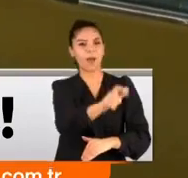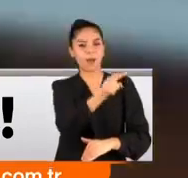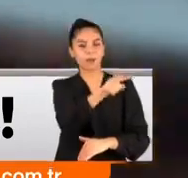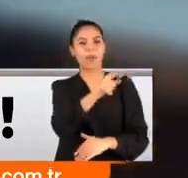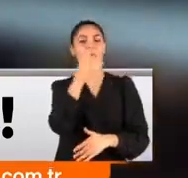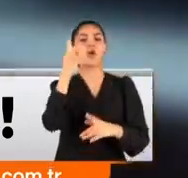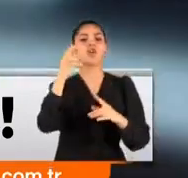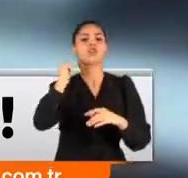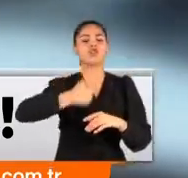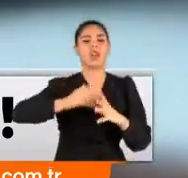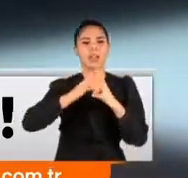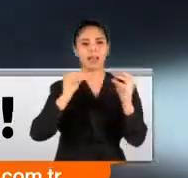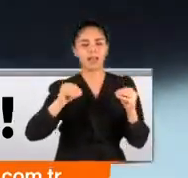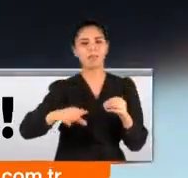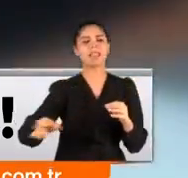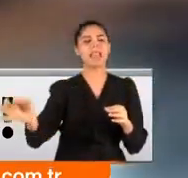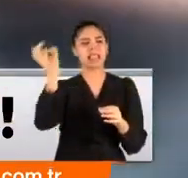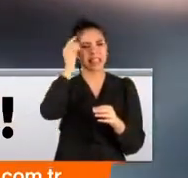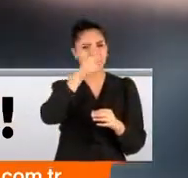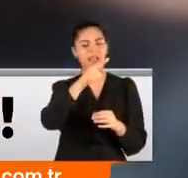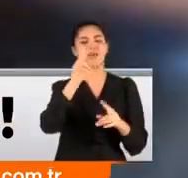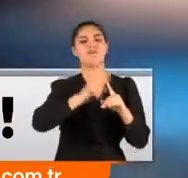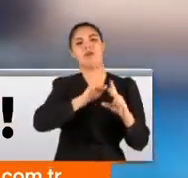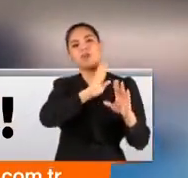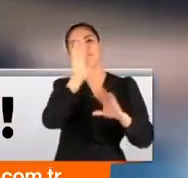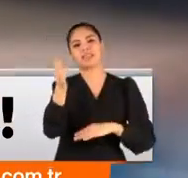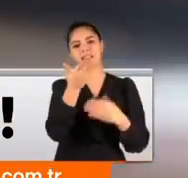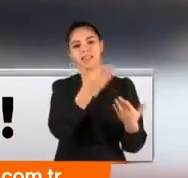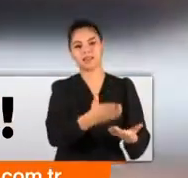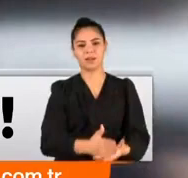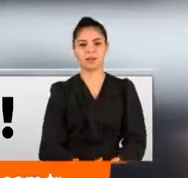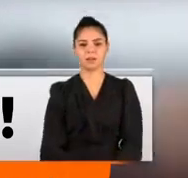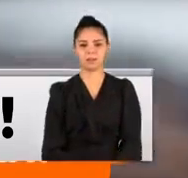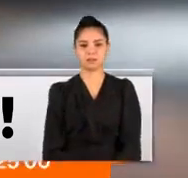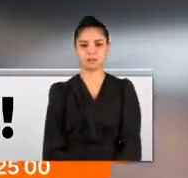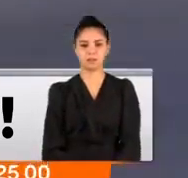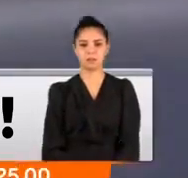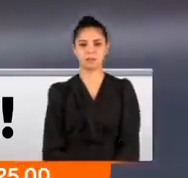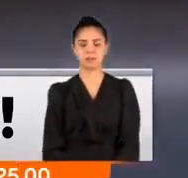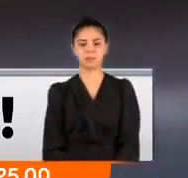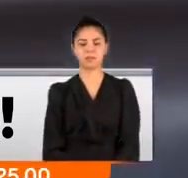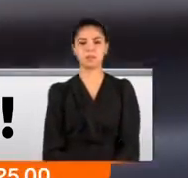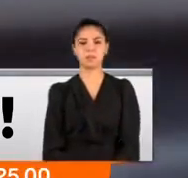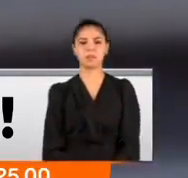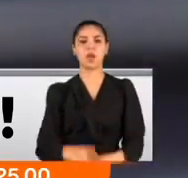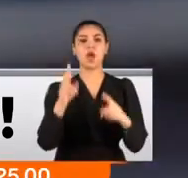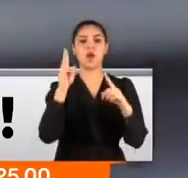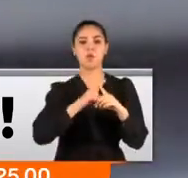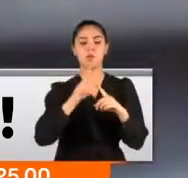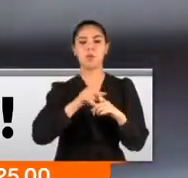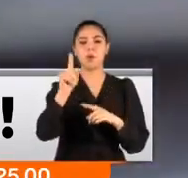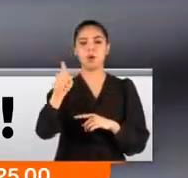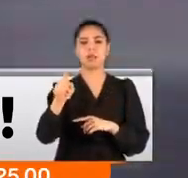polise gitti. Çantamı kaybetmiştim. Arkadaşlar çantamı bulmuş eksiksiz bütün eşyalarım içinde. Polisi parayı aracının